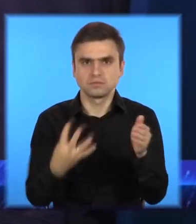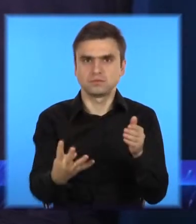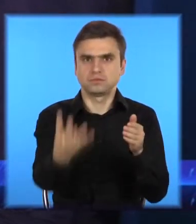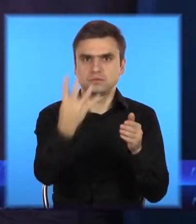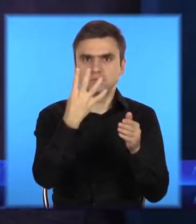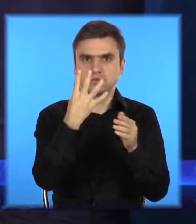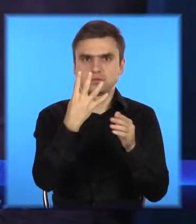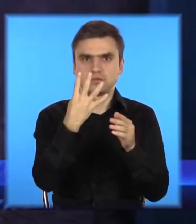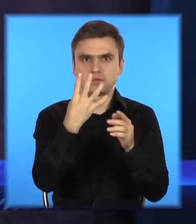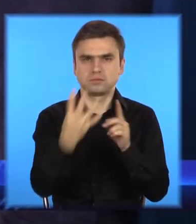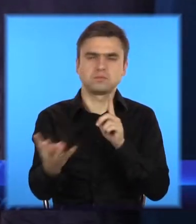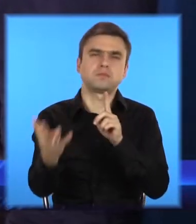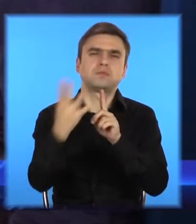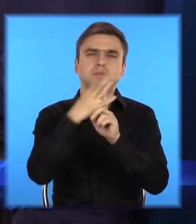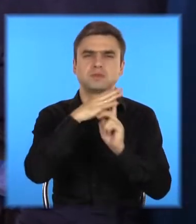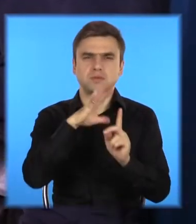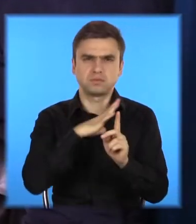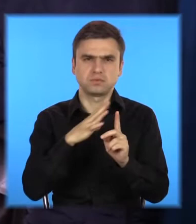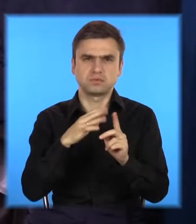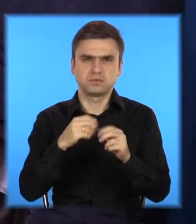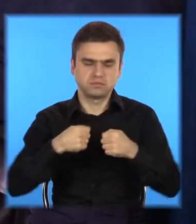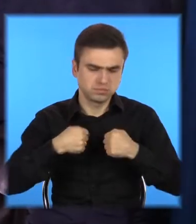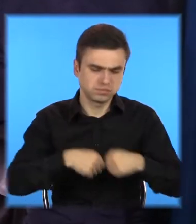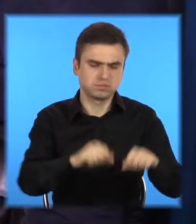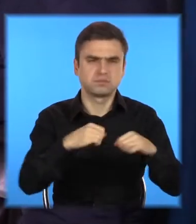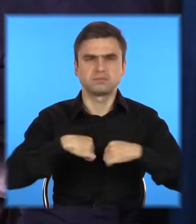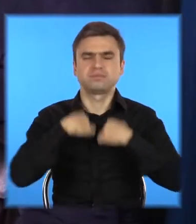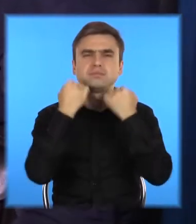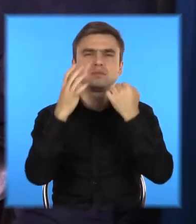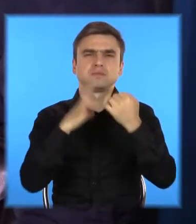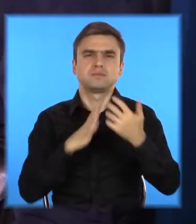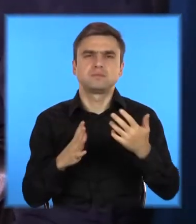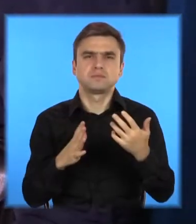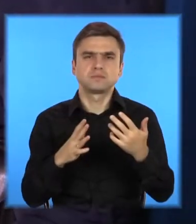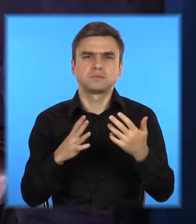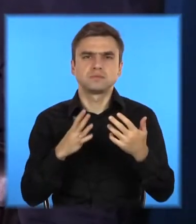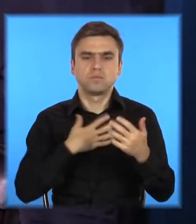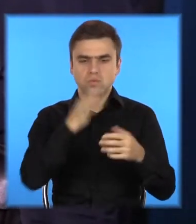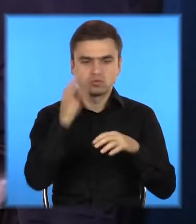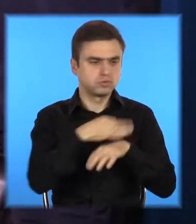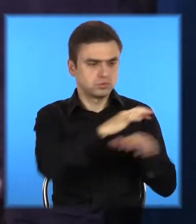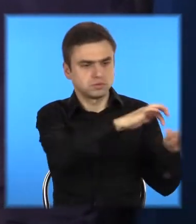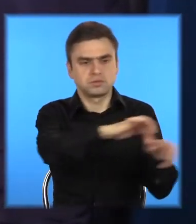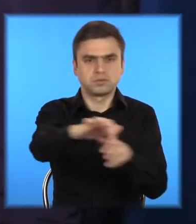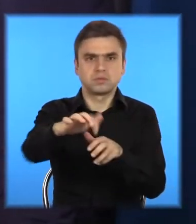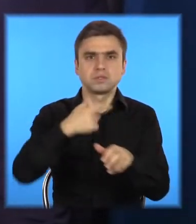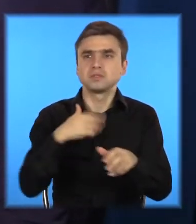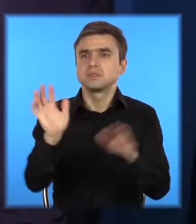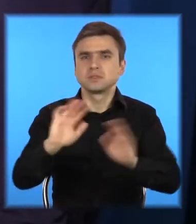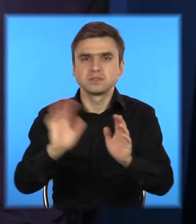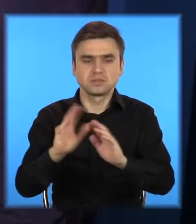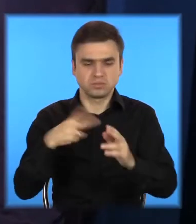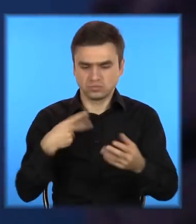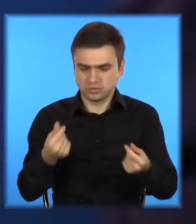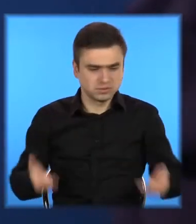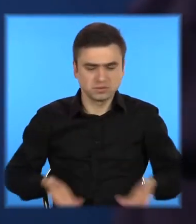оберегли, що четверо. Навалилися, збили, забрали супругу, я що супругу не тривався. Деніг сказав, забирайте,